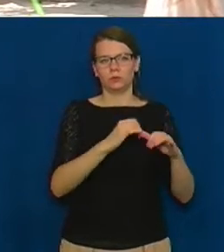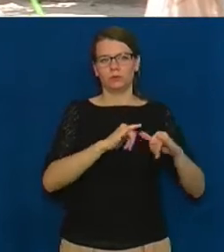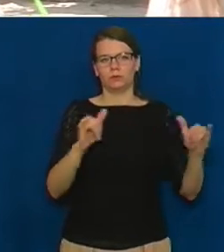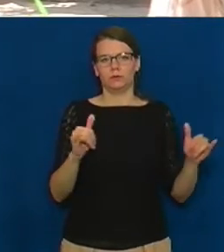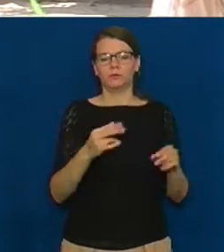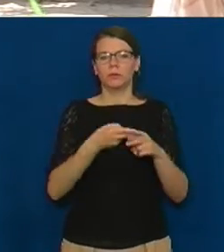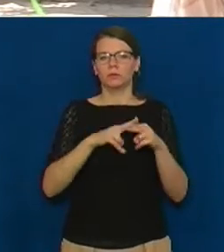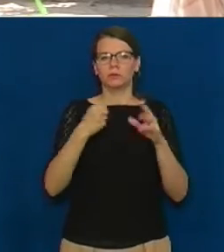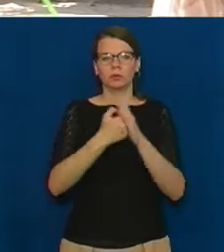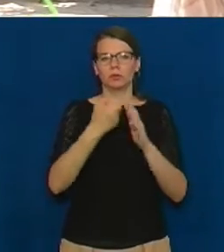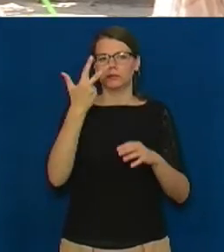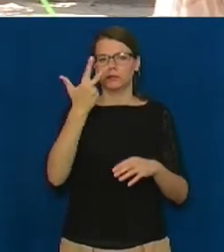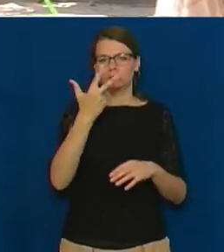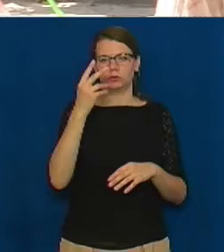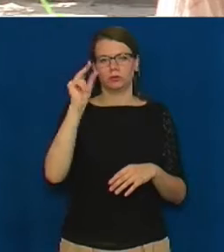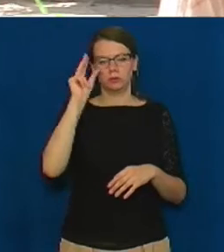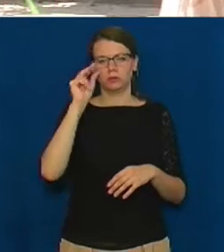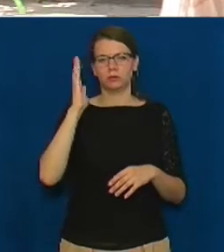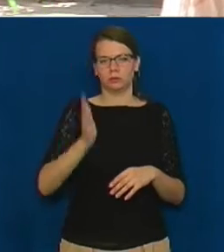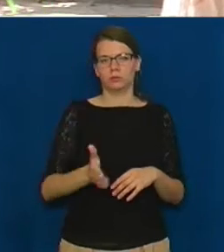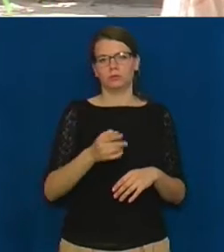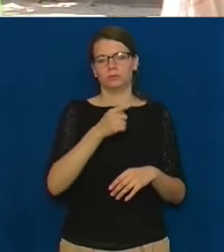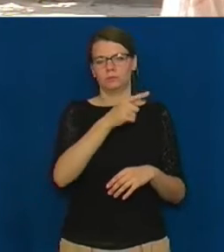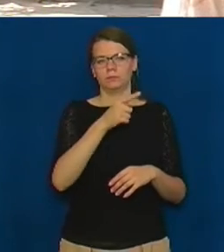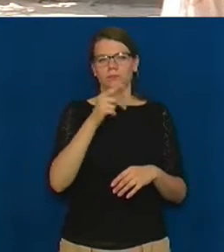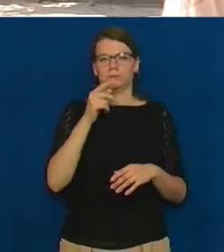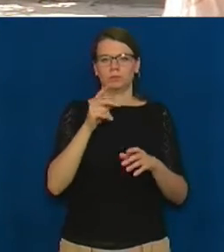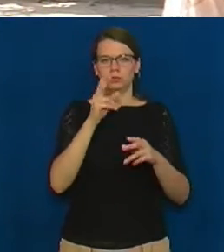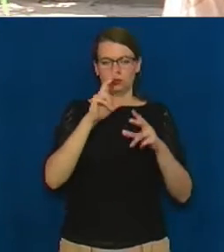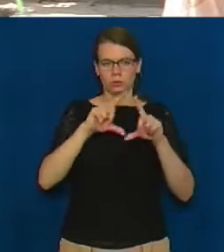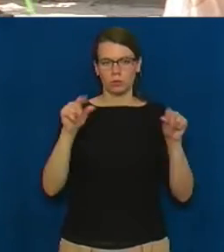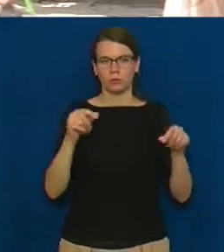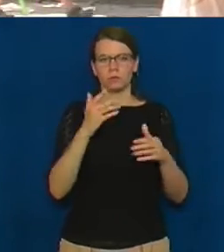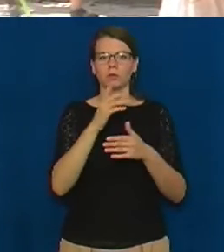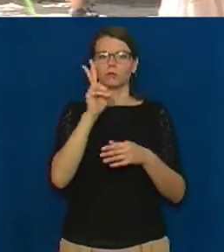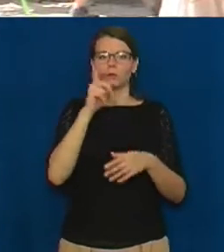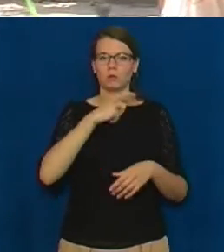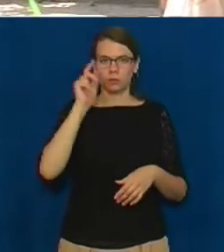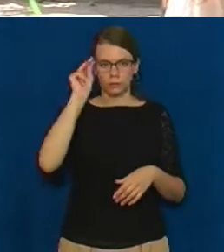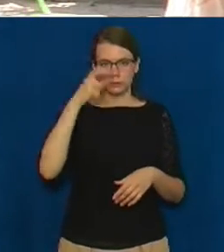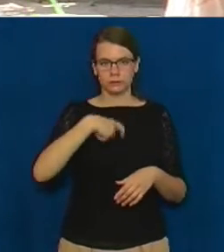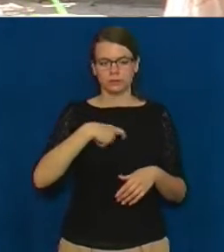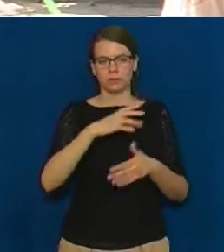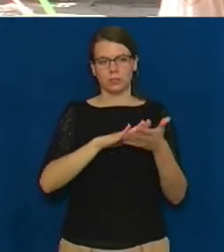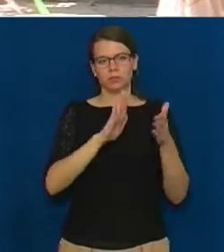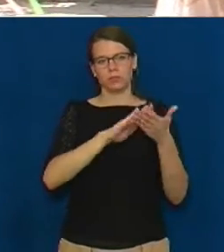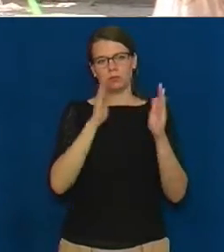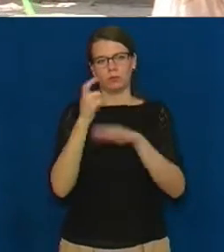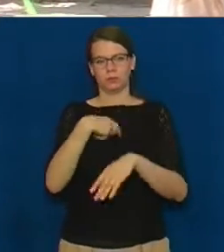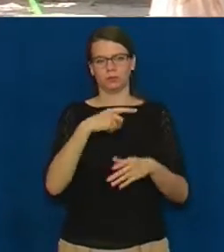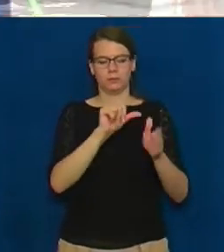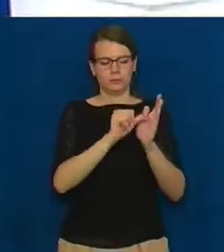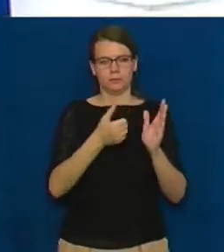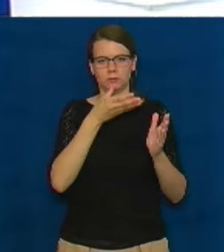до 3 серпня. Вироби із глини її учасники зможуть забрати з собою додому. Тетяна Ревла, Федір Коцаба, новини.